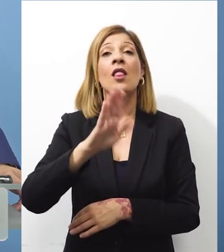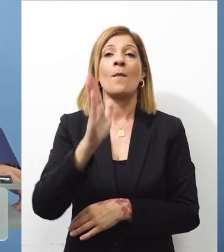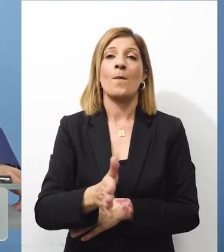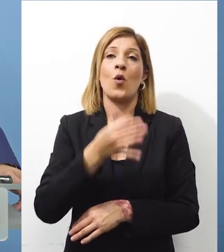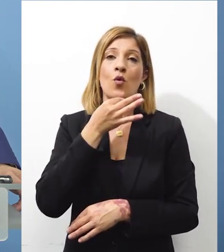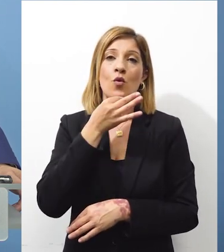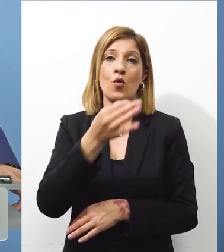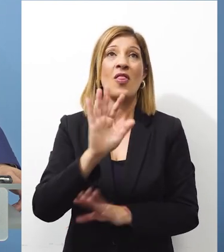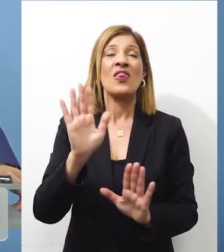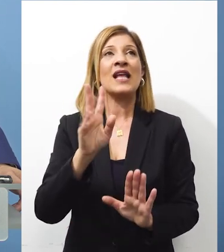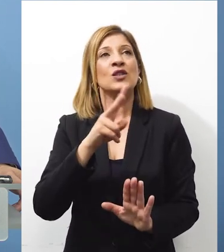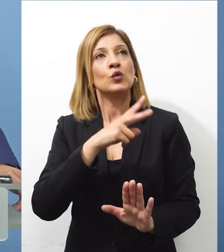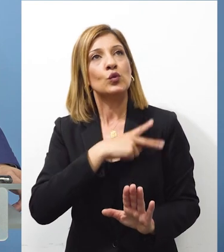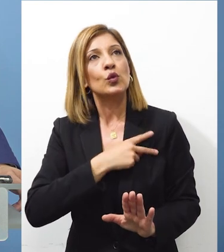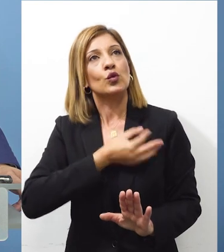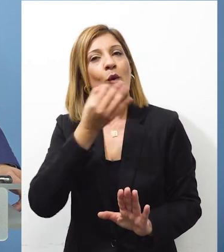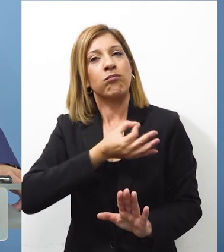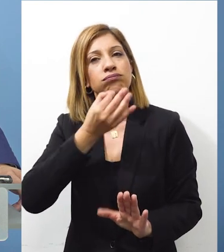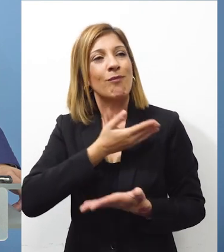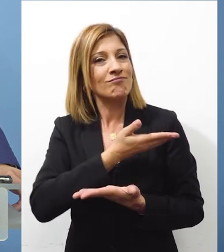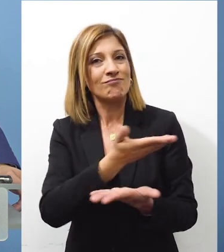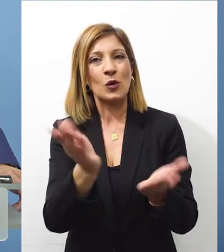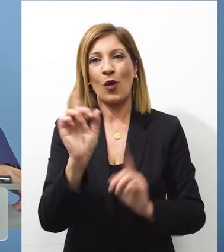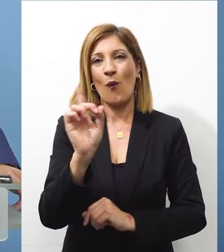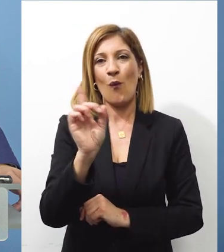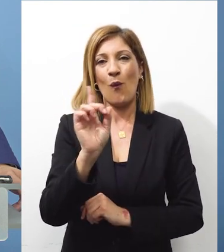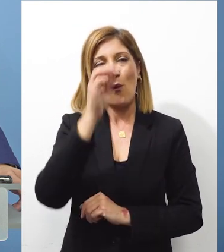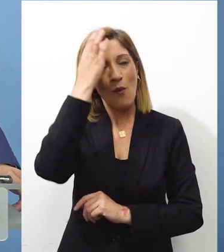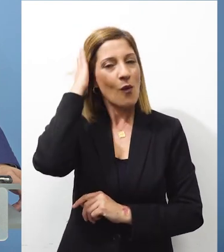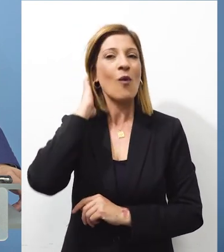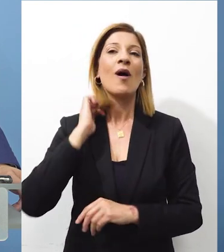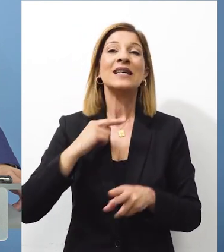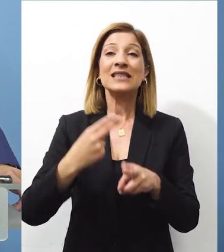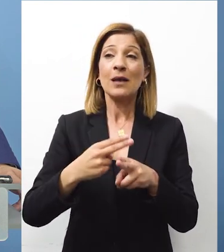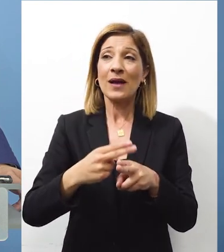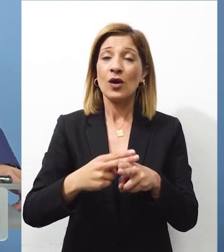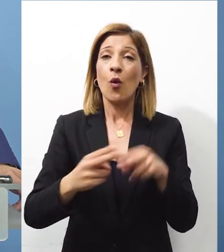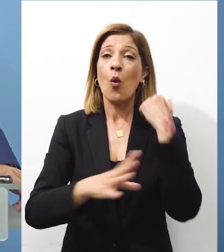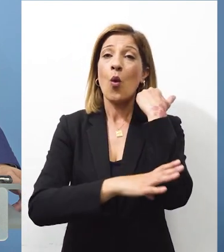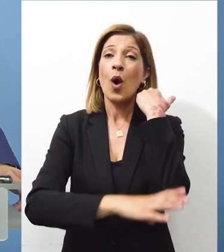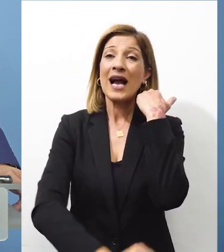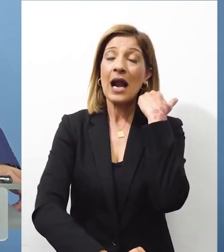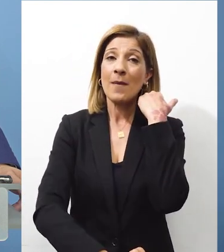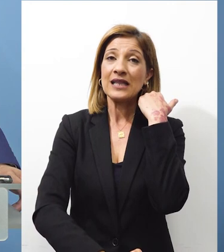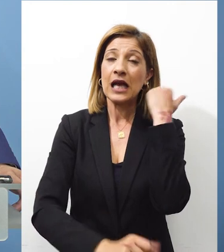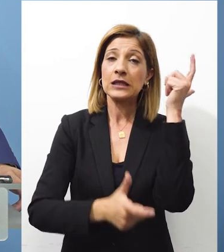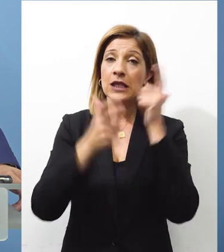θεωρούμε ότι δεν είναι ωφέλιμο να συνεχίσουμε αυτή την δημόσια συζήτηση εκείνο το οποίο έχει σημασία είναι ότι ο Γενικός Γραμματέας παραμένει προσιλωμένος σε αυτή